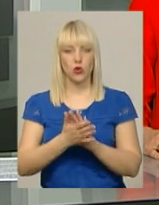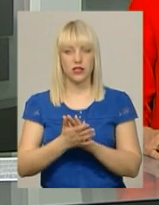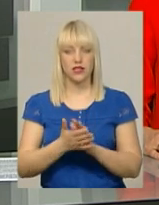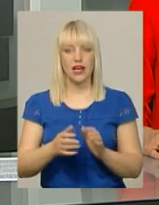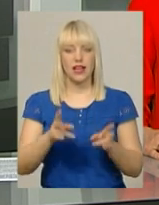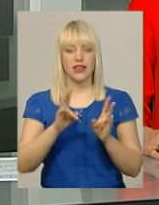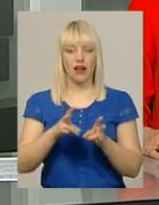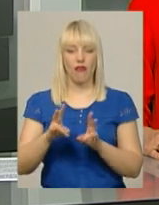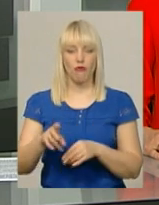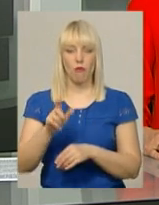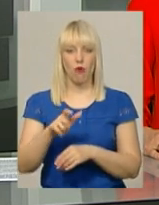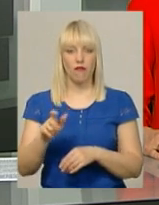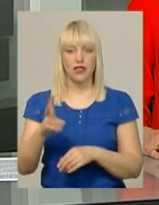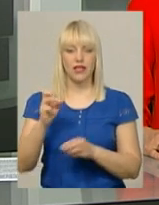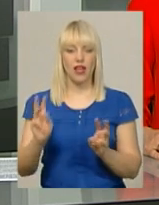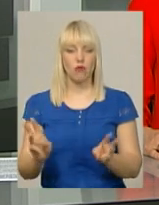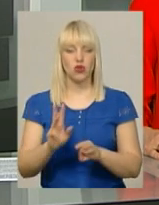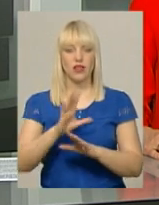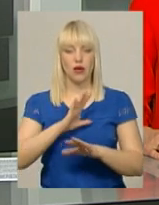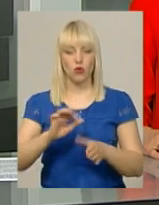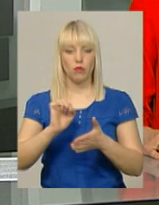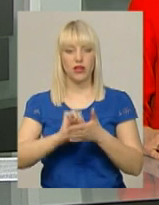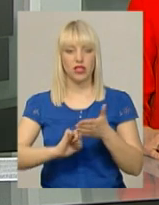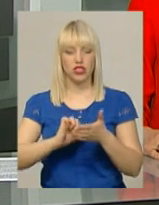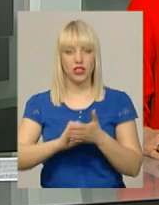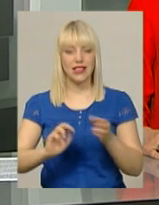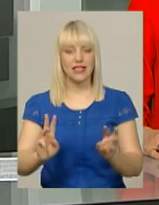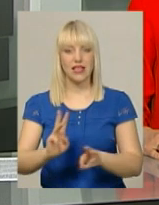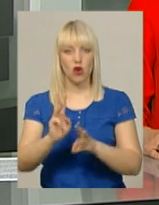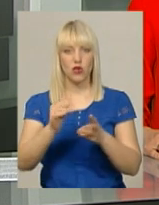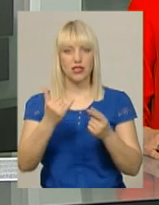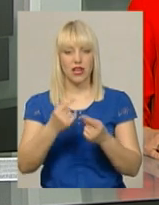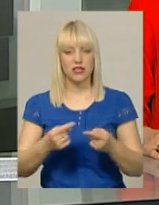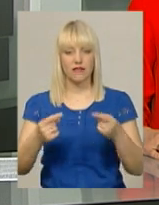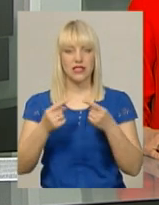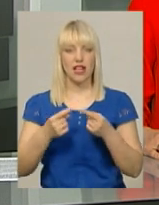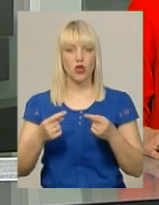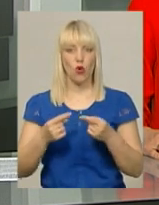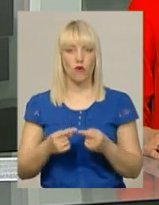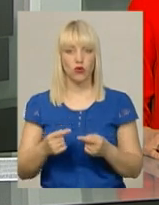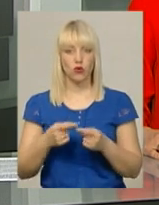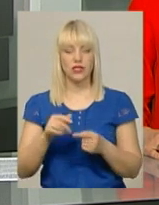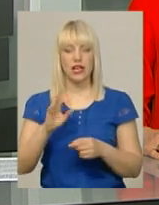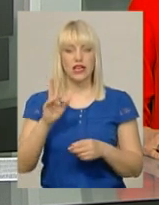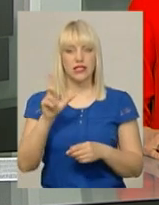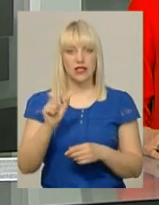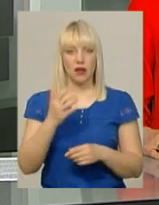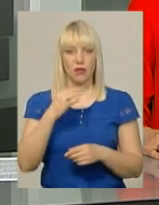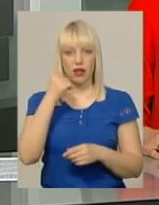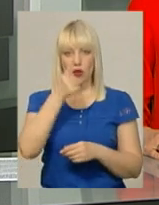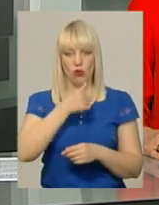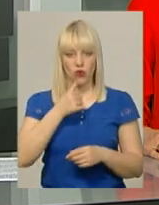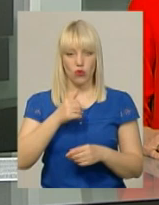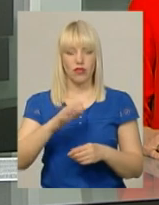травмованих на пожежі не було. Причина загоряння встановлюється. За останні 5 років на Хмельницькому міському полігоні твердих побутових